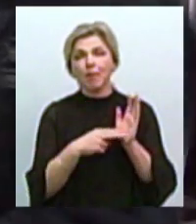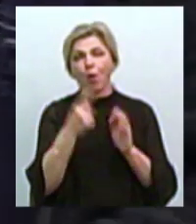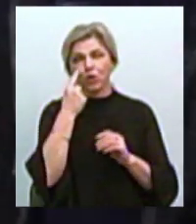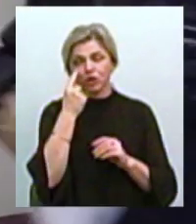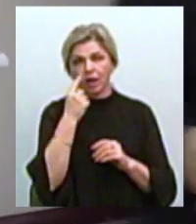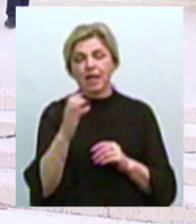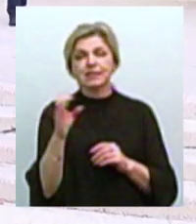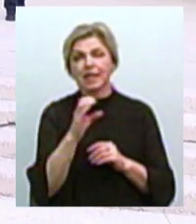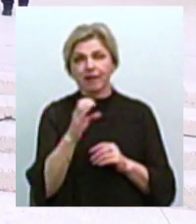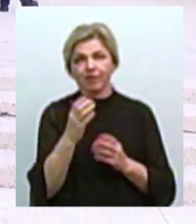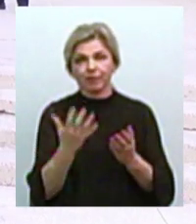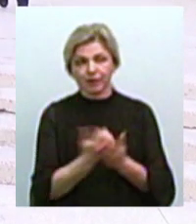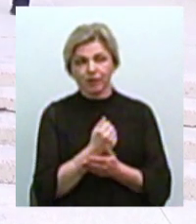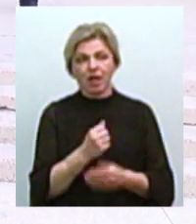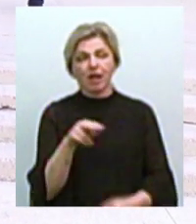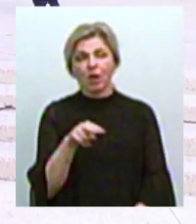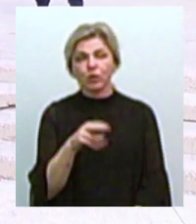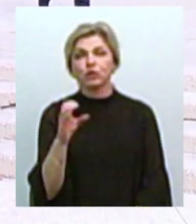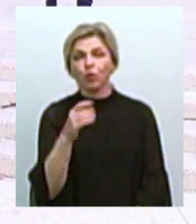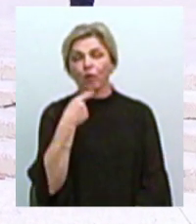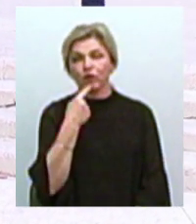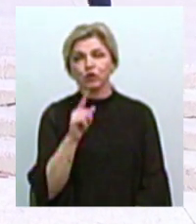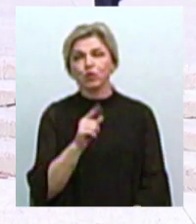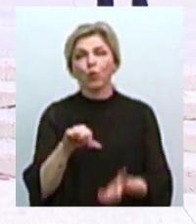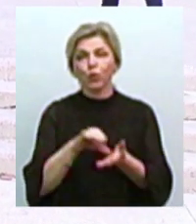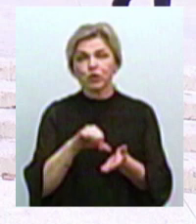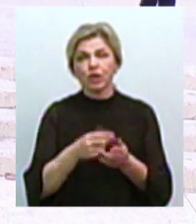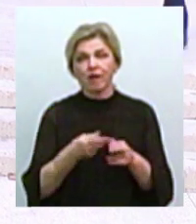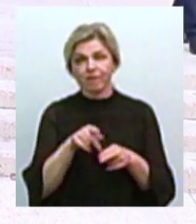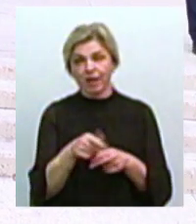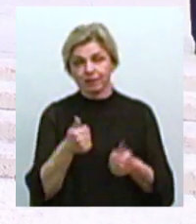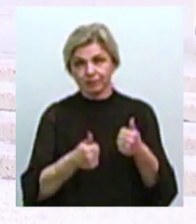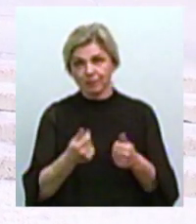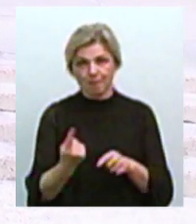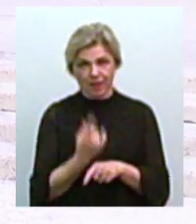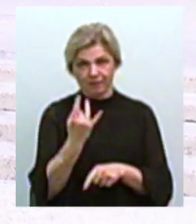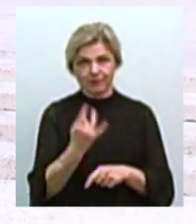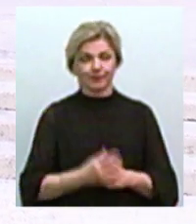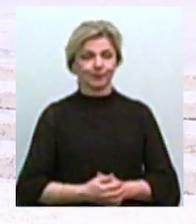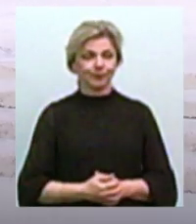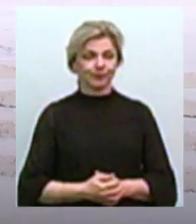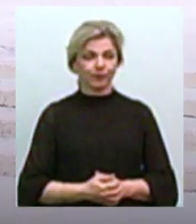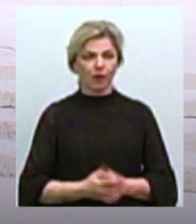Срібний призер Змаган Леонід Старожилов каже, що взяв участь у цьому турнірі вперше. Організація